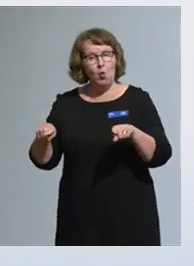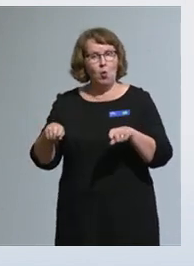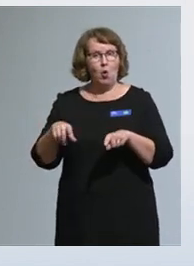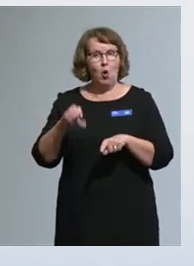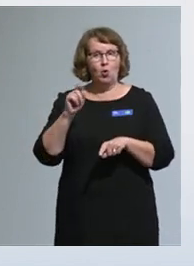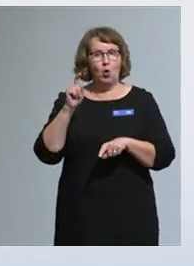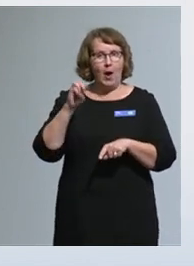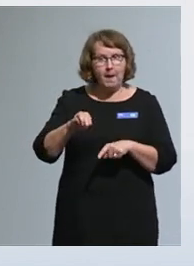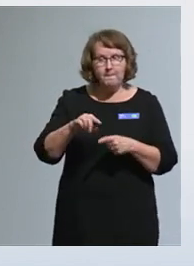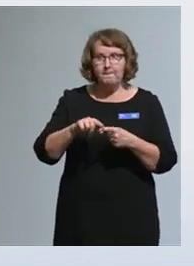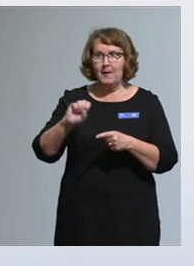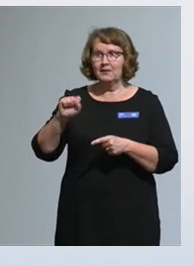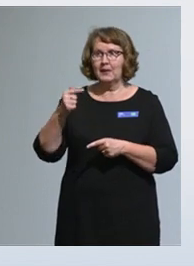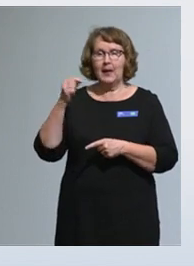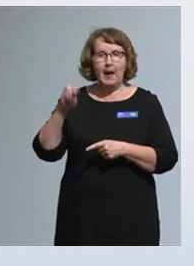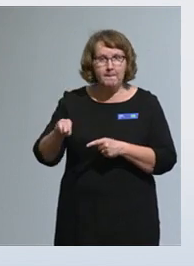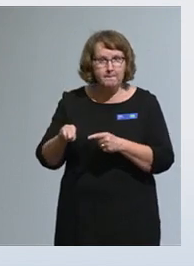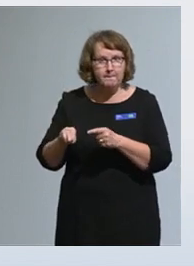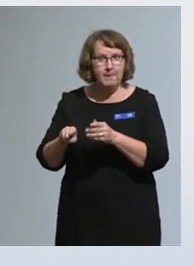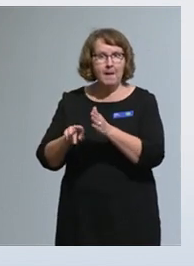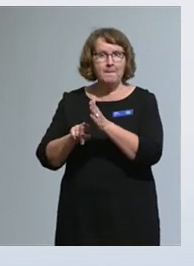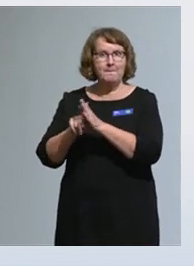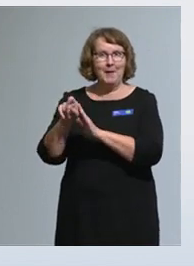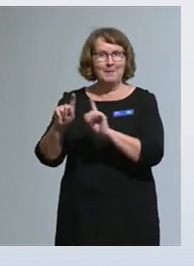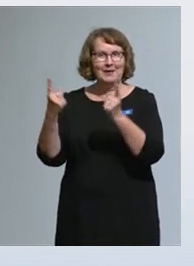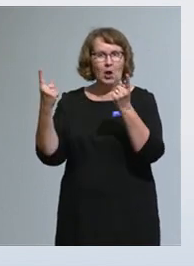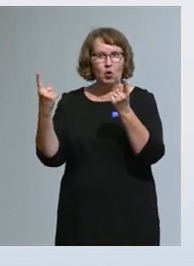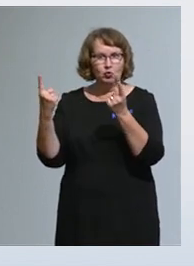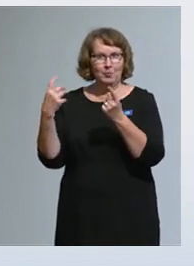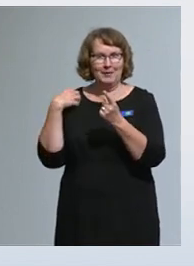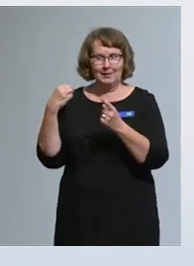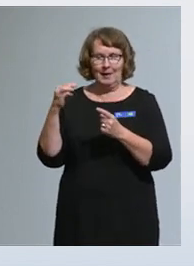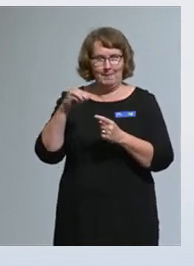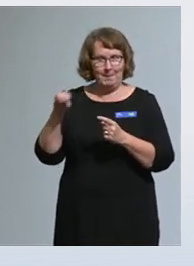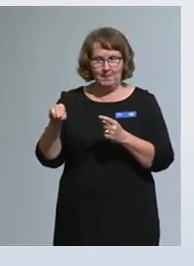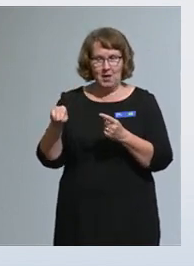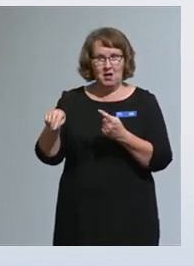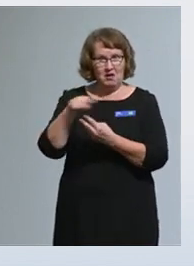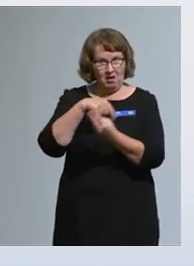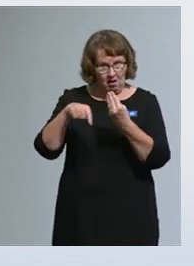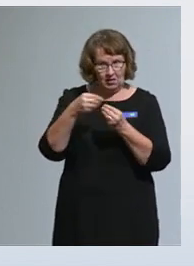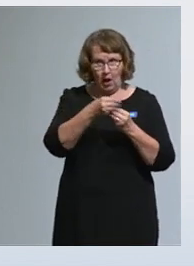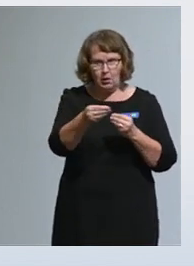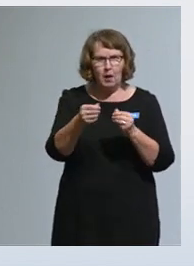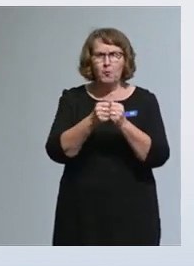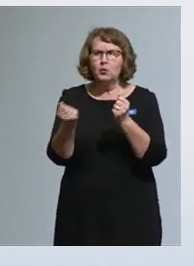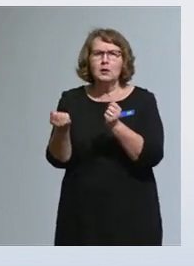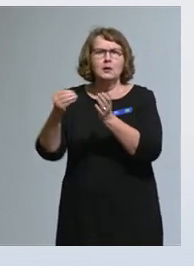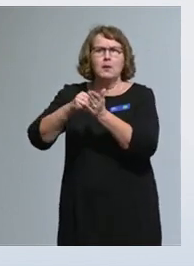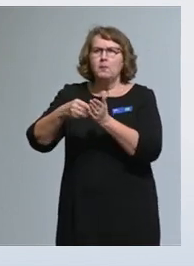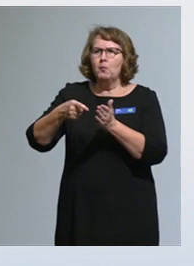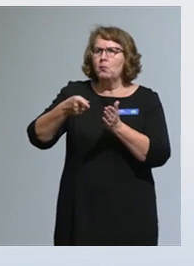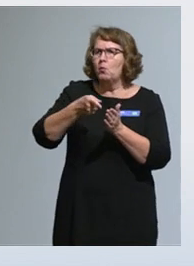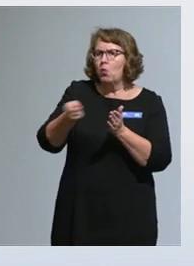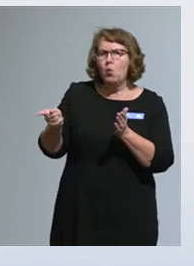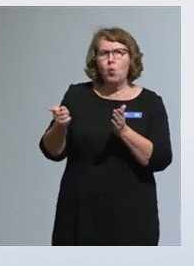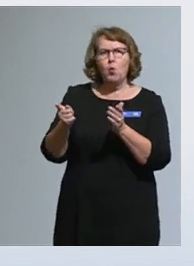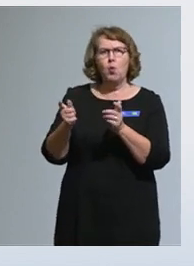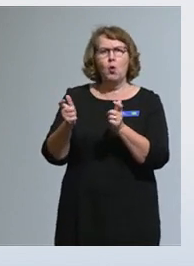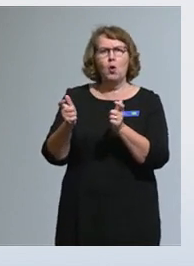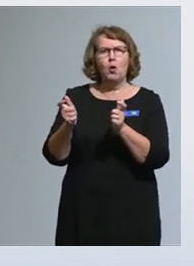maa- ja metsätalousministeriö, eli MMM, vaan siellä on merkittäviä järjestötoiminnan